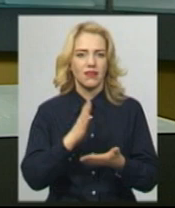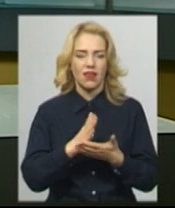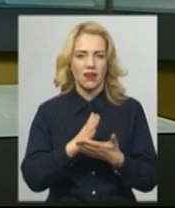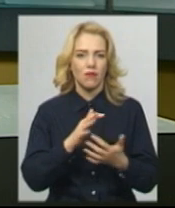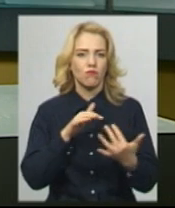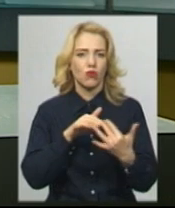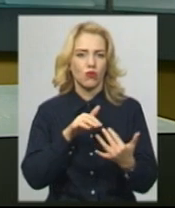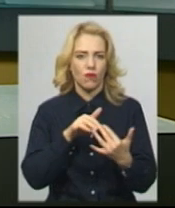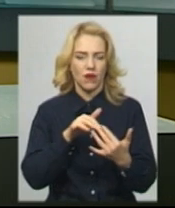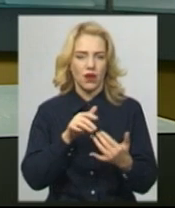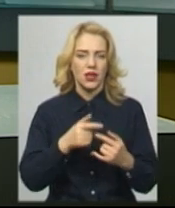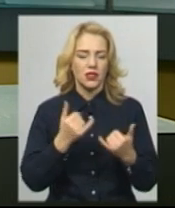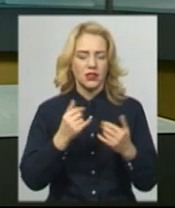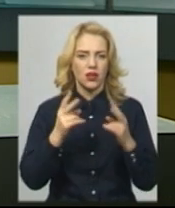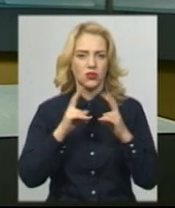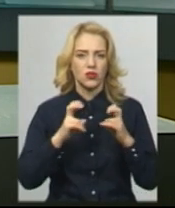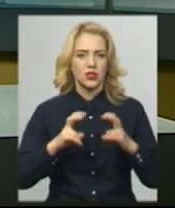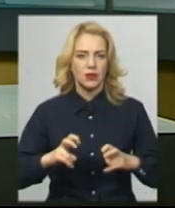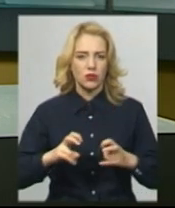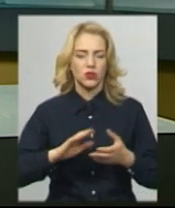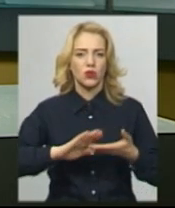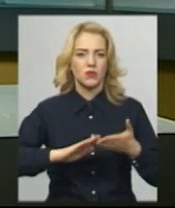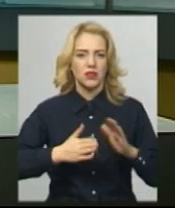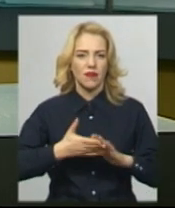триває розслідування обставин загибелі Андрія Дзюби.